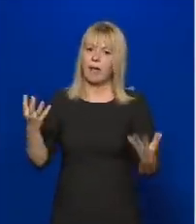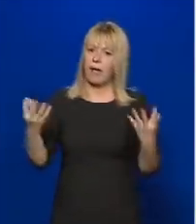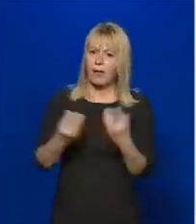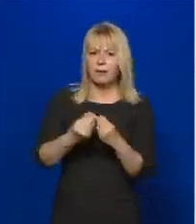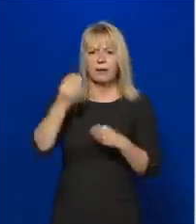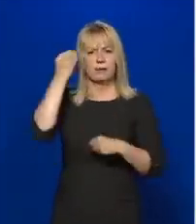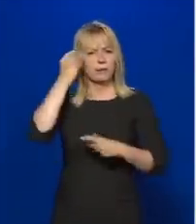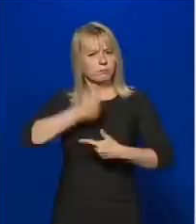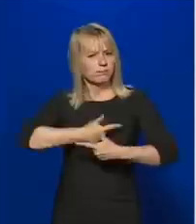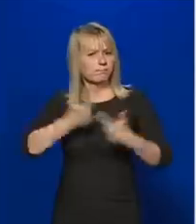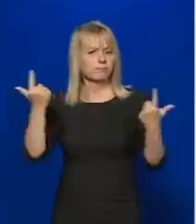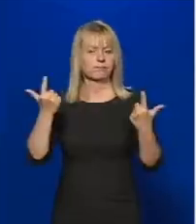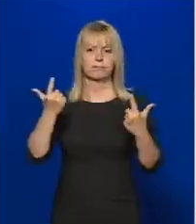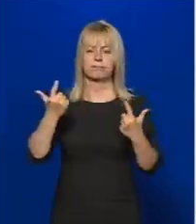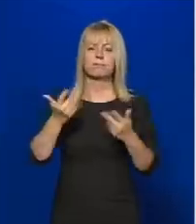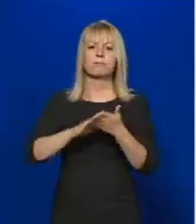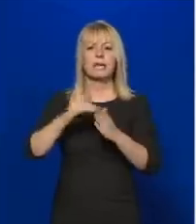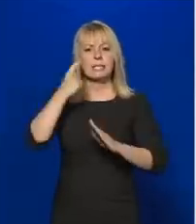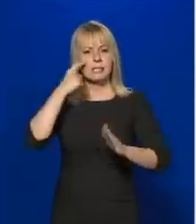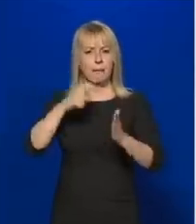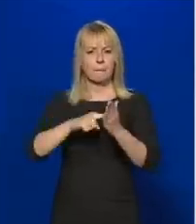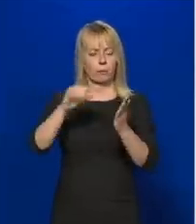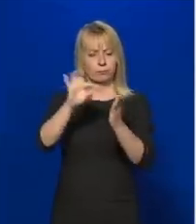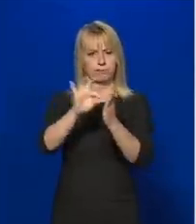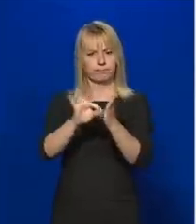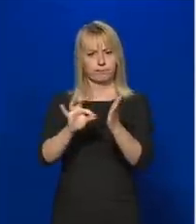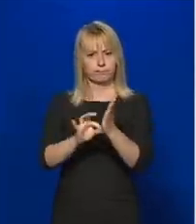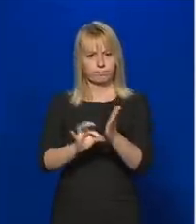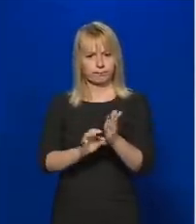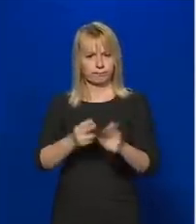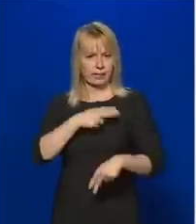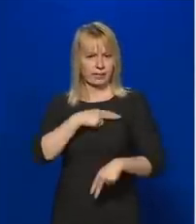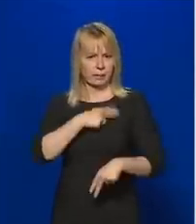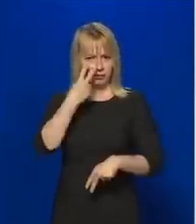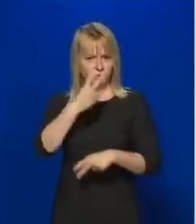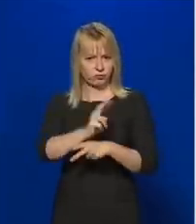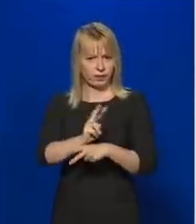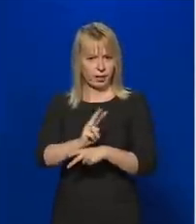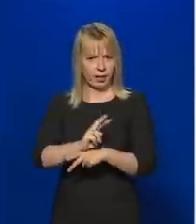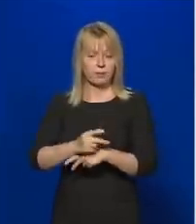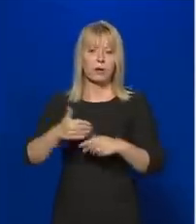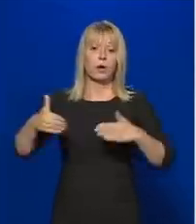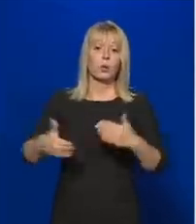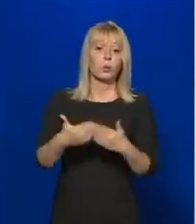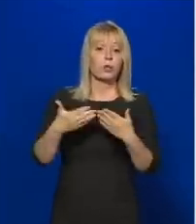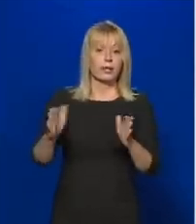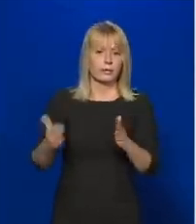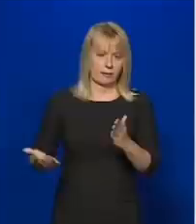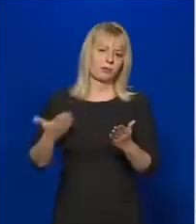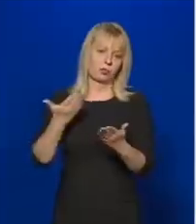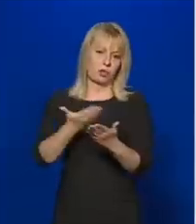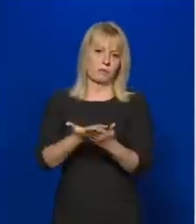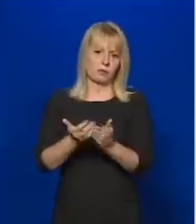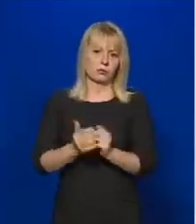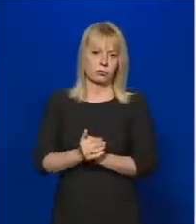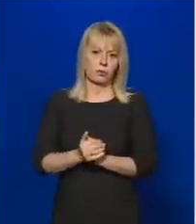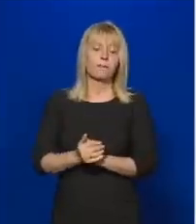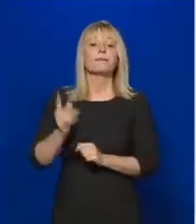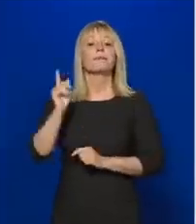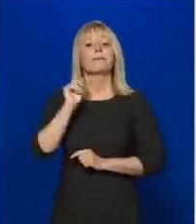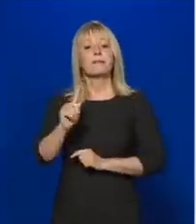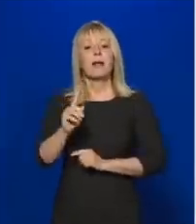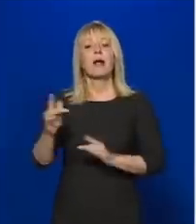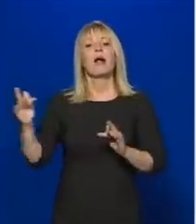melyek azok a szempontok, amelyeket érdemes figyelembe venni, ugyanakkor újra nyitást vagy nyitást javasol, de az